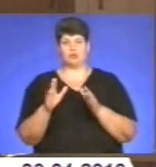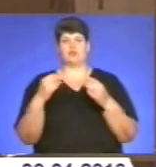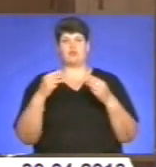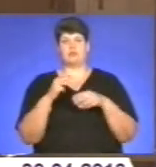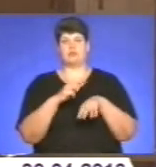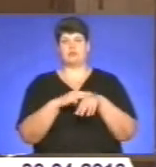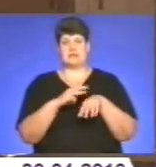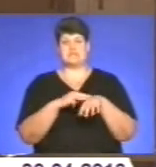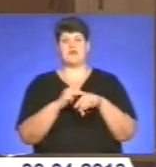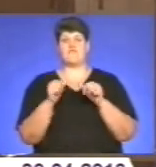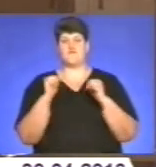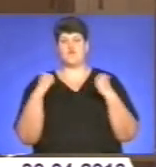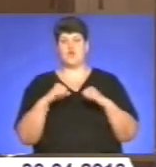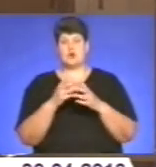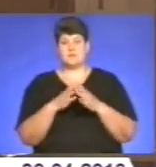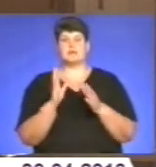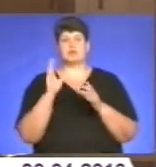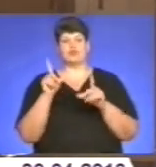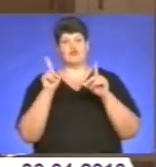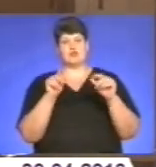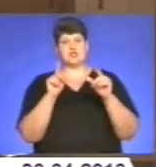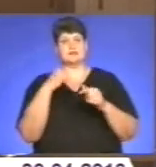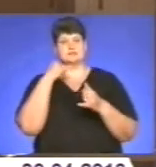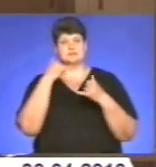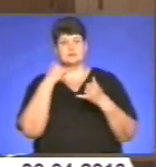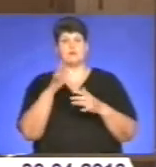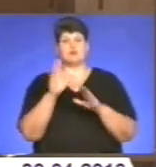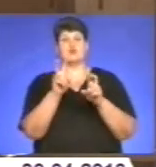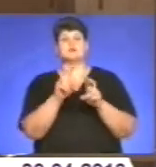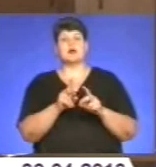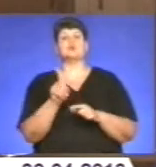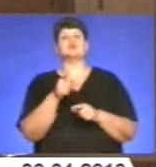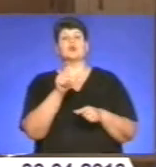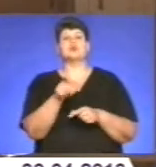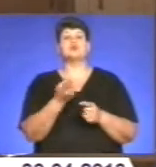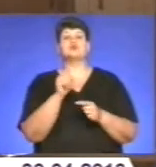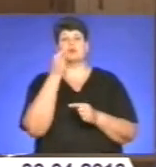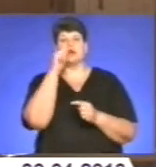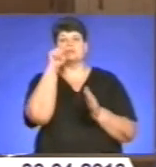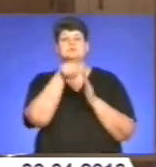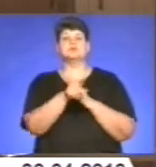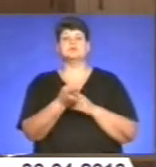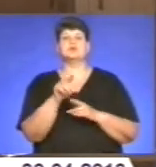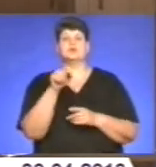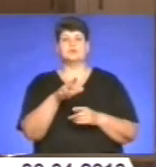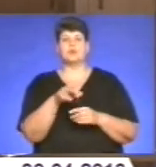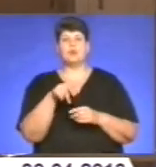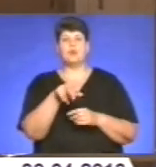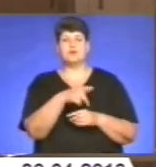оді, які оперативно будуть виїжджати на повідомлення. І будемо розбиратися, що за людина, чому вона повинна в цьому регіоні, особливо